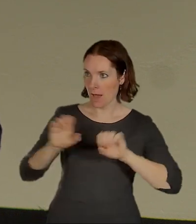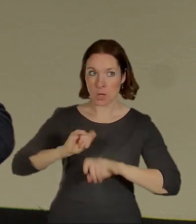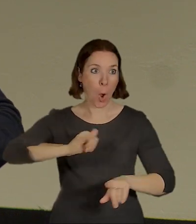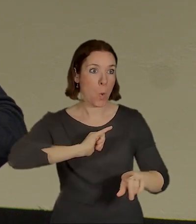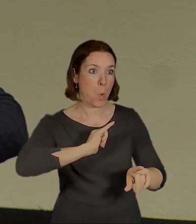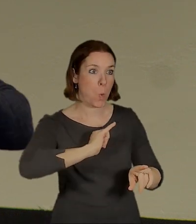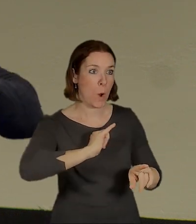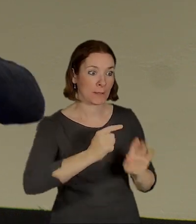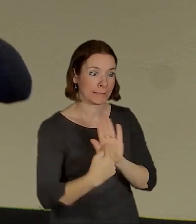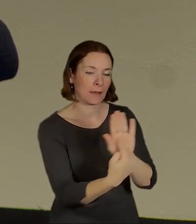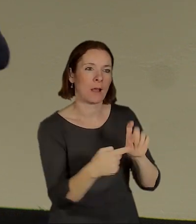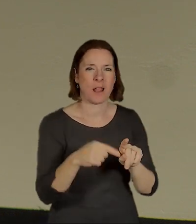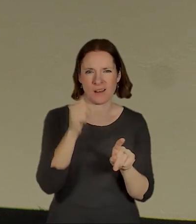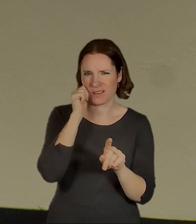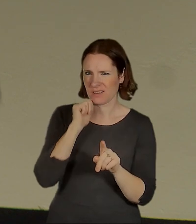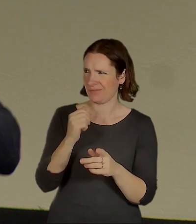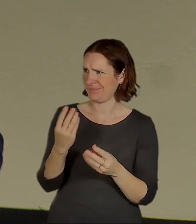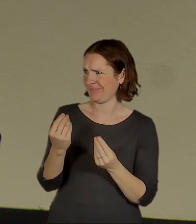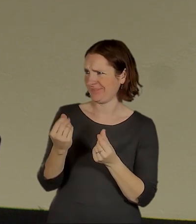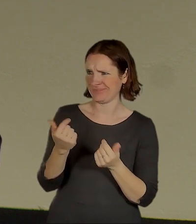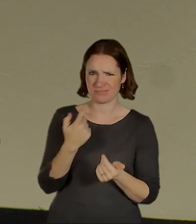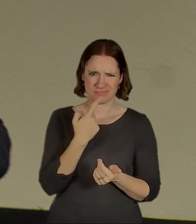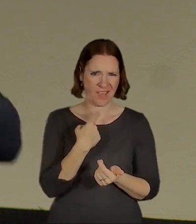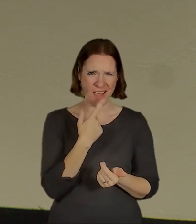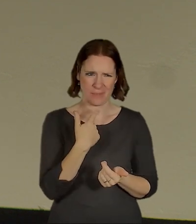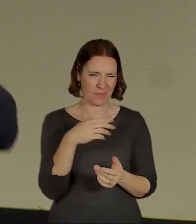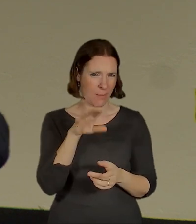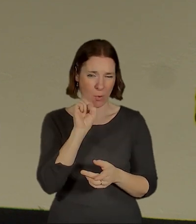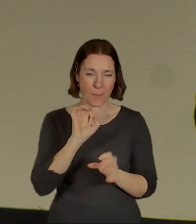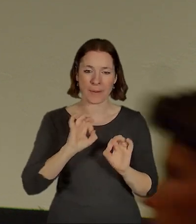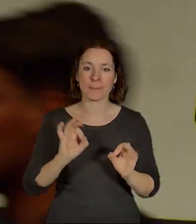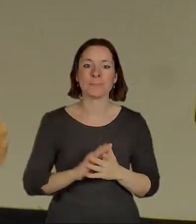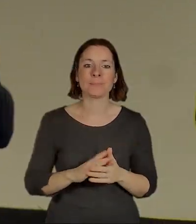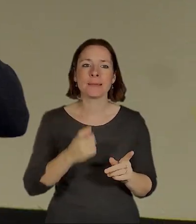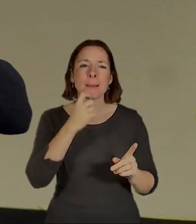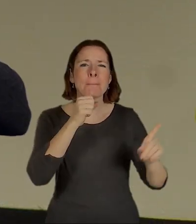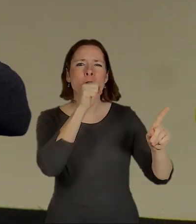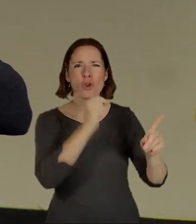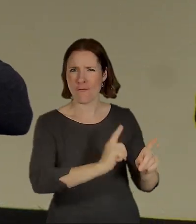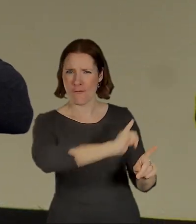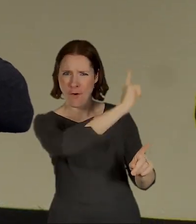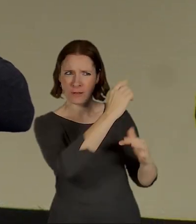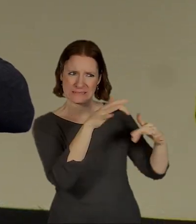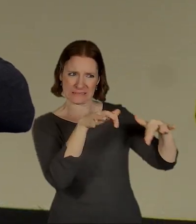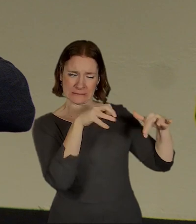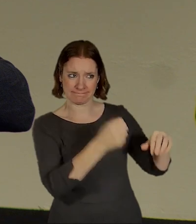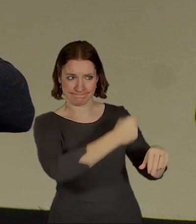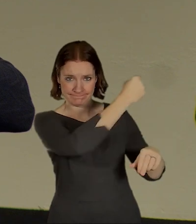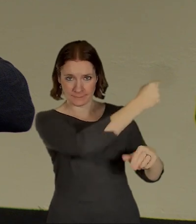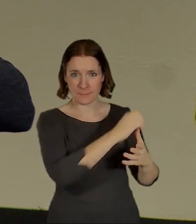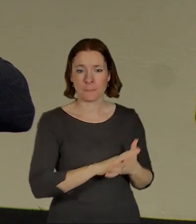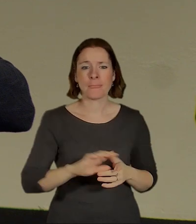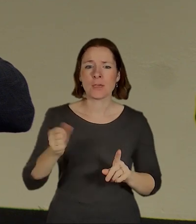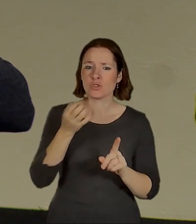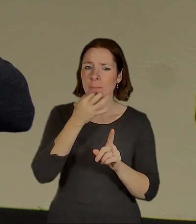debata. Já poprosím, když tak podat mikrofon tam, ale do horní řady. Tak, prosím. A mezi tím ještě položím dotaz, který se týká terminálu,